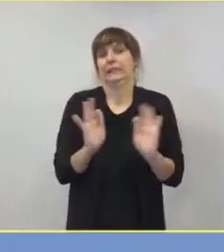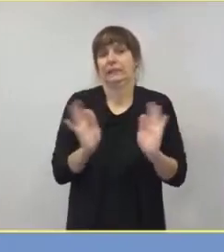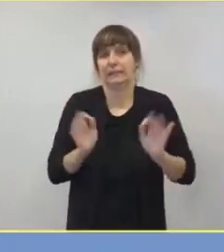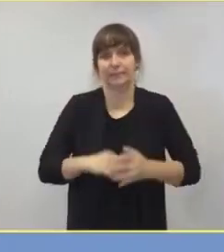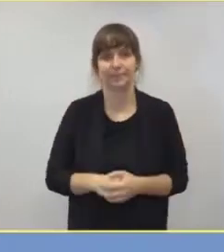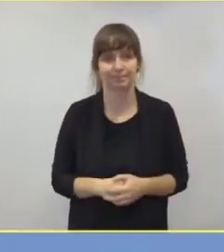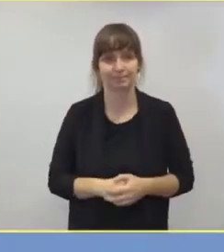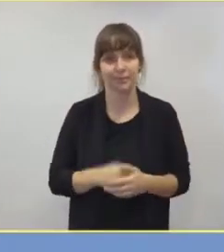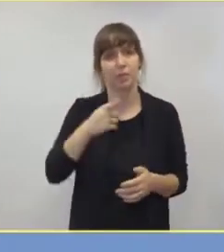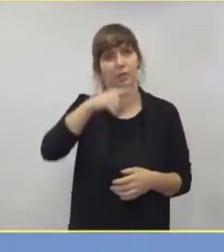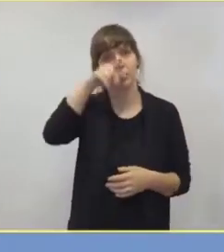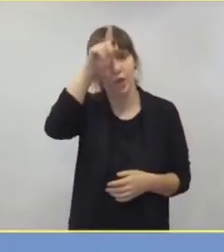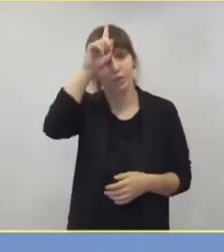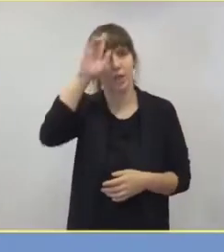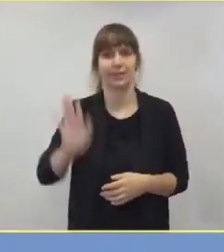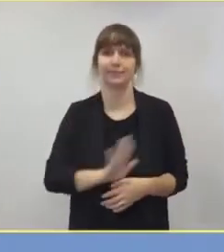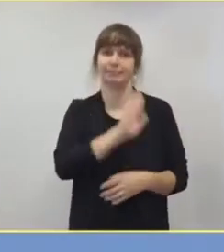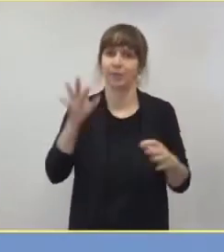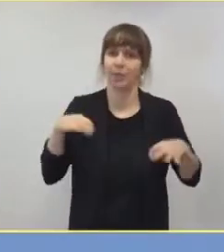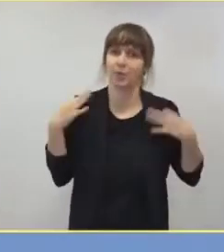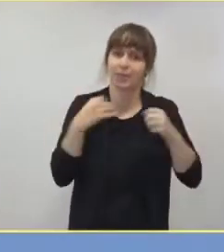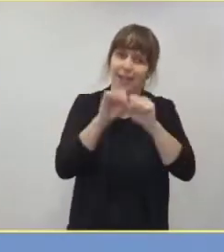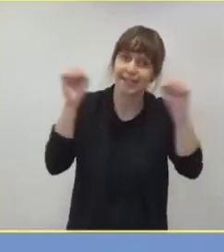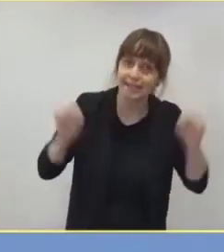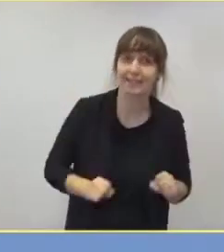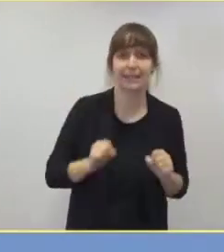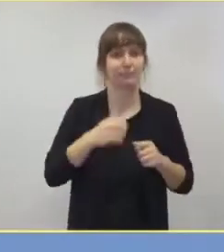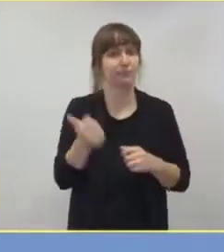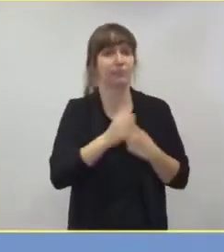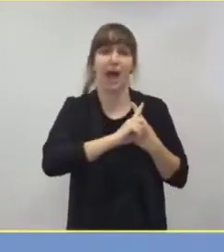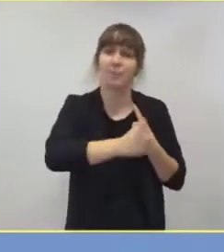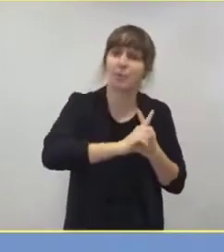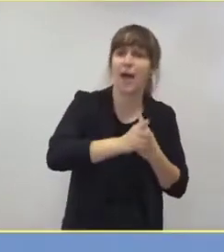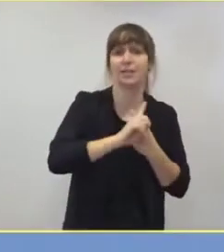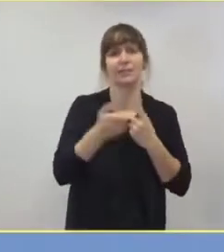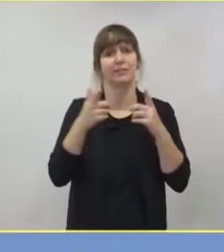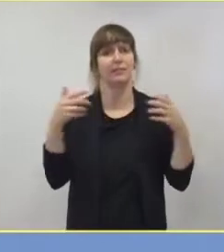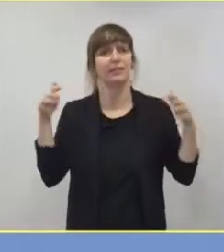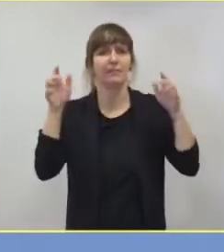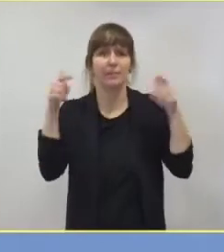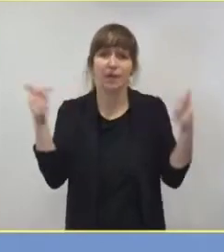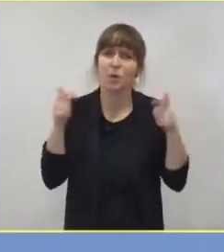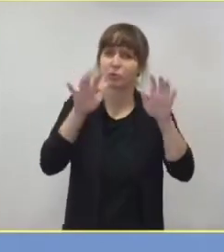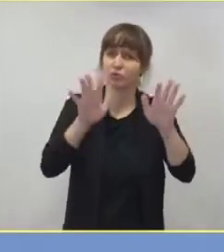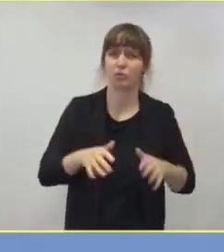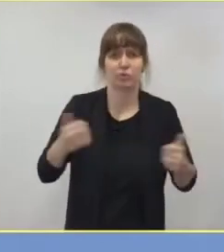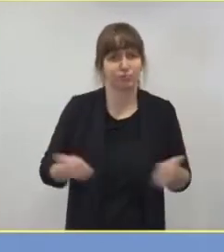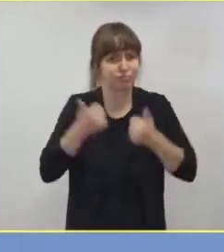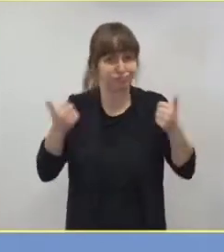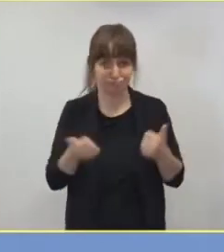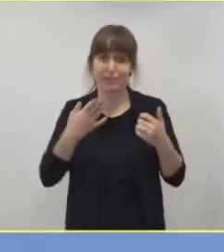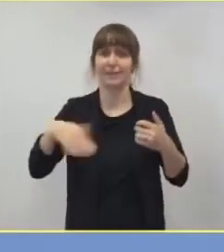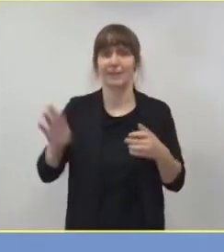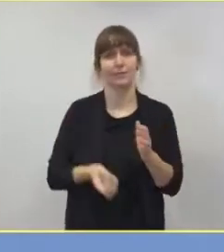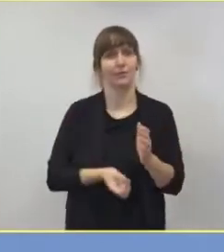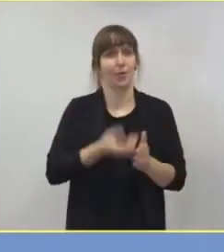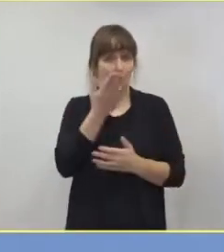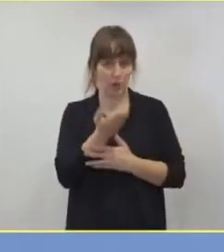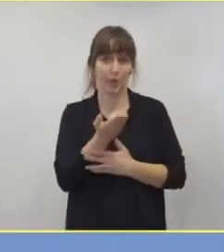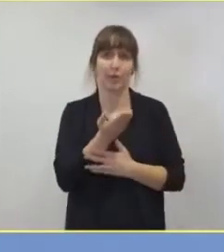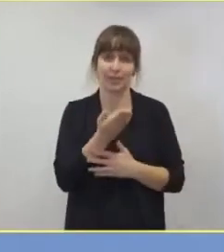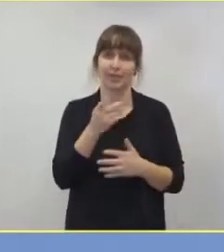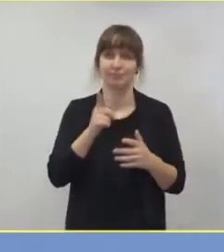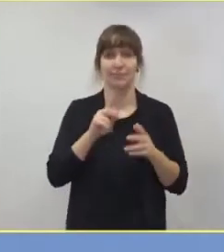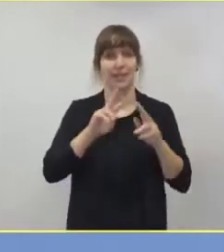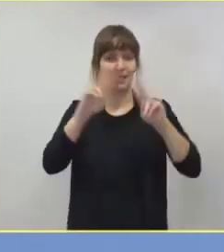Gesundheitssystem mit seinen hervorragenden ambulanten und stationären Strukturen und Versorgungsanrichtungen hat die erste Welle im Frühjahr im europäischen und